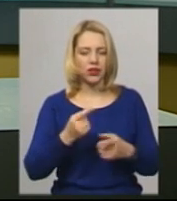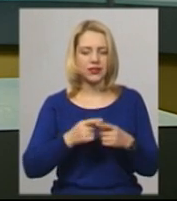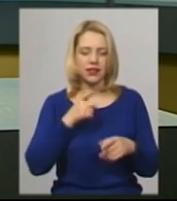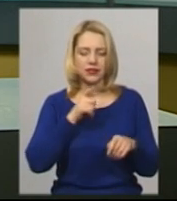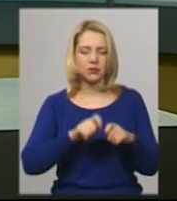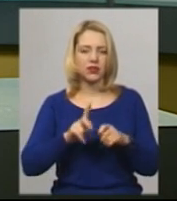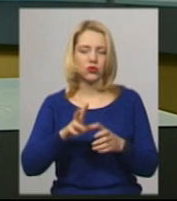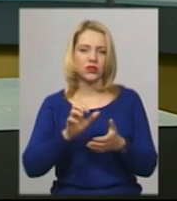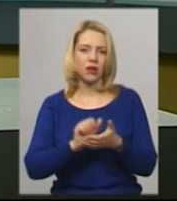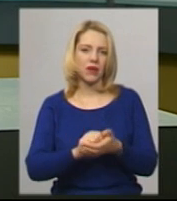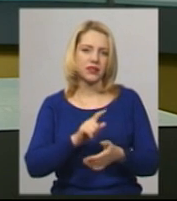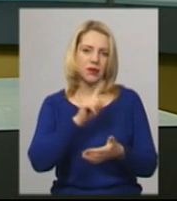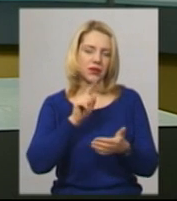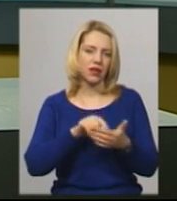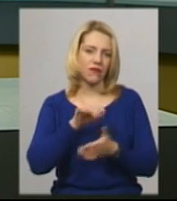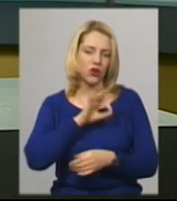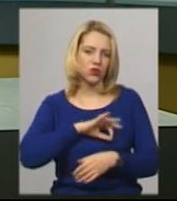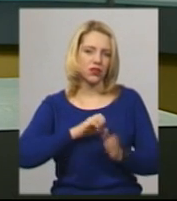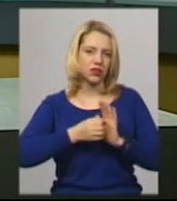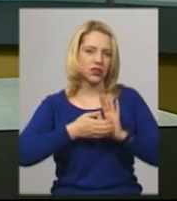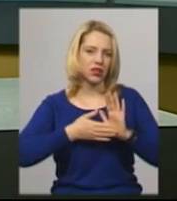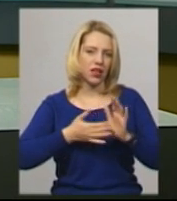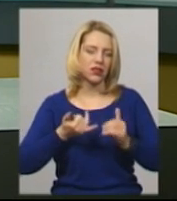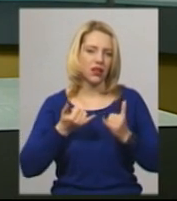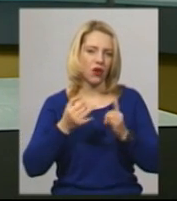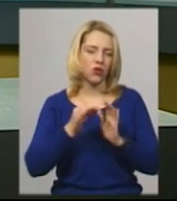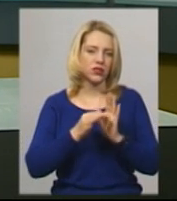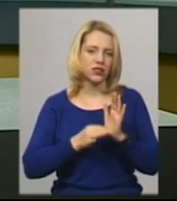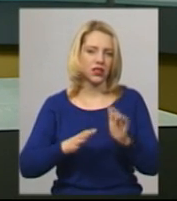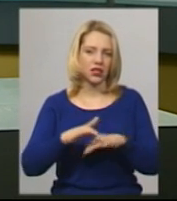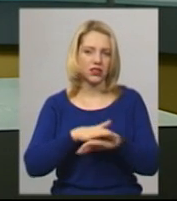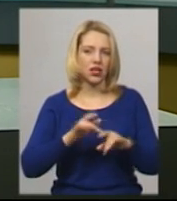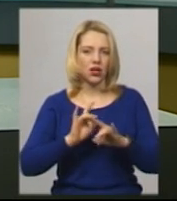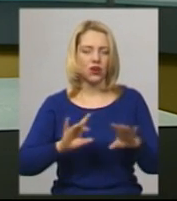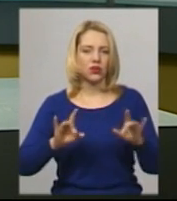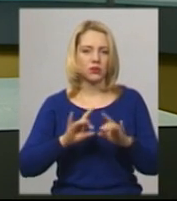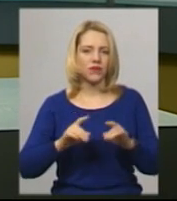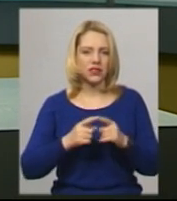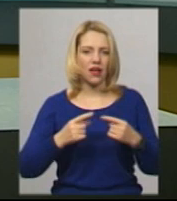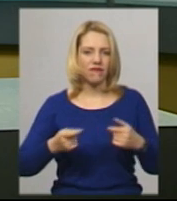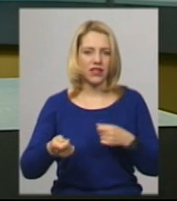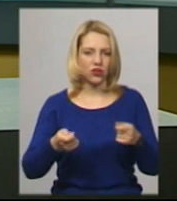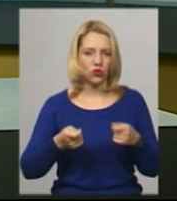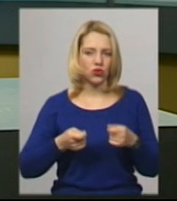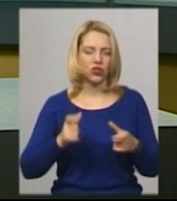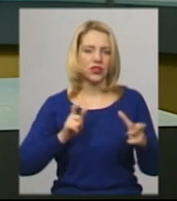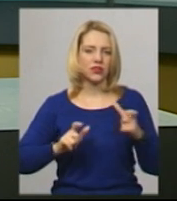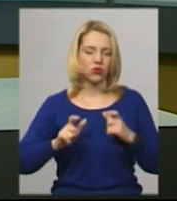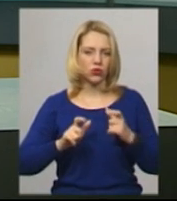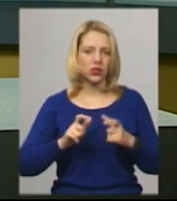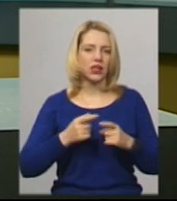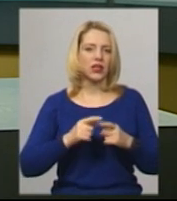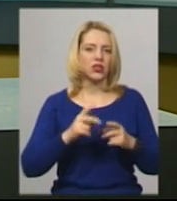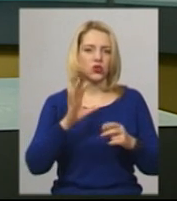питанням використання даних для оцінки населення. Розповів Суспільному завідувач відділу моделювання Інституту демографії та соціальних